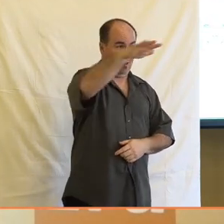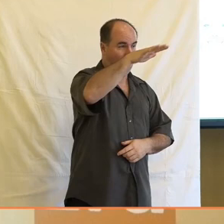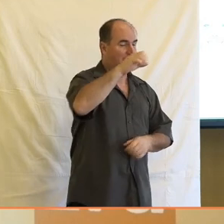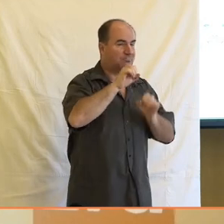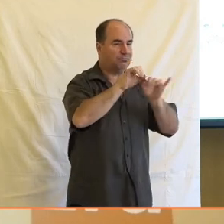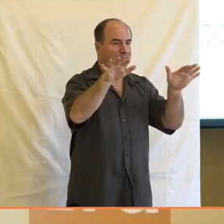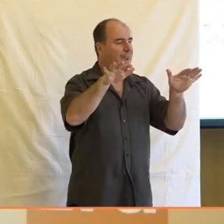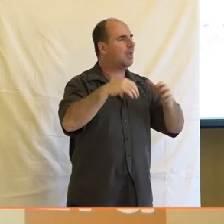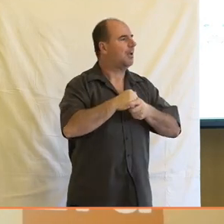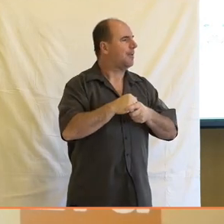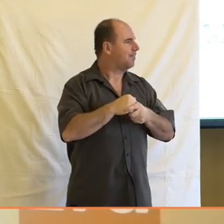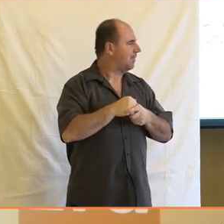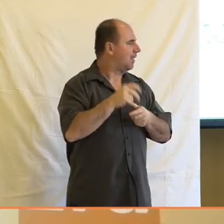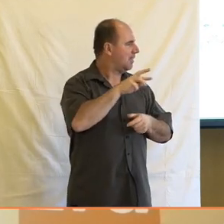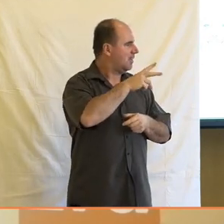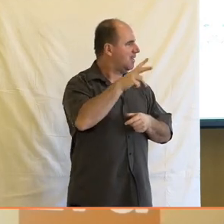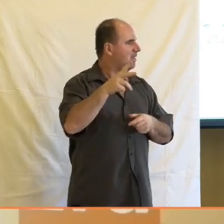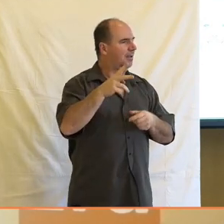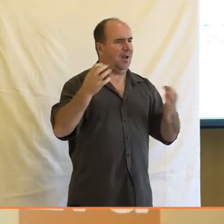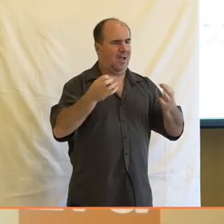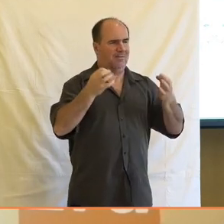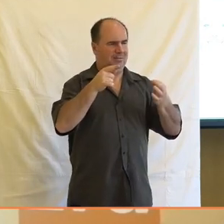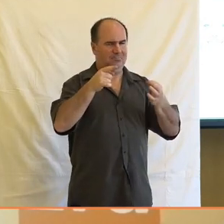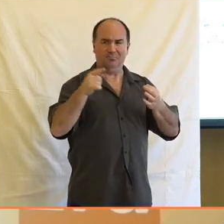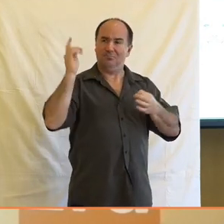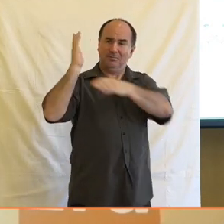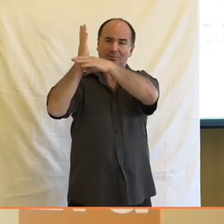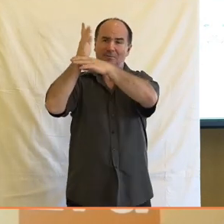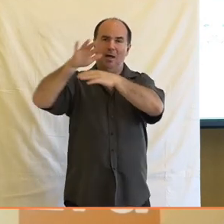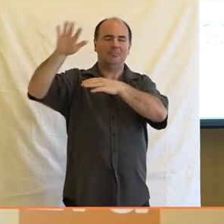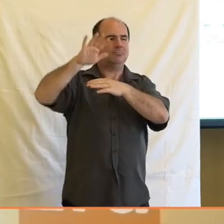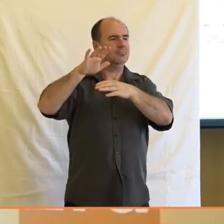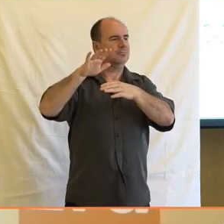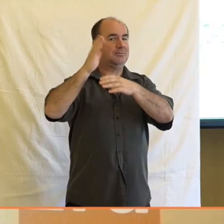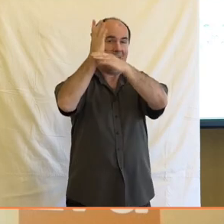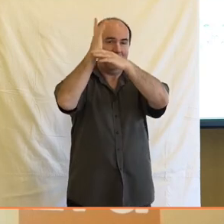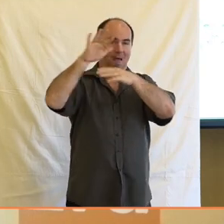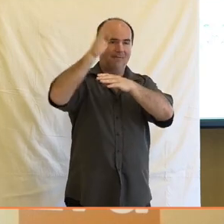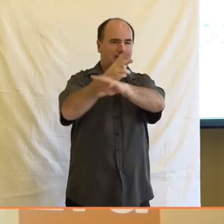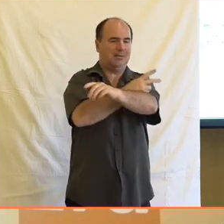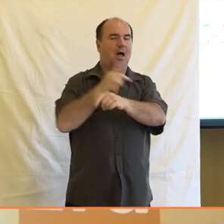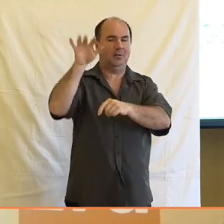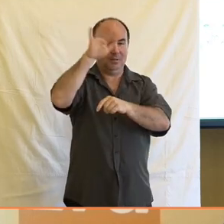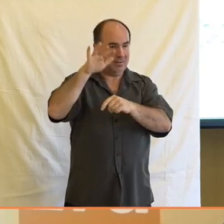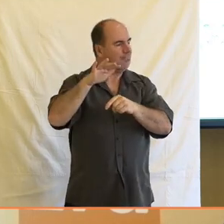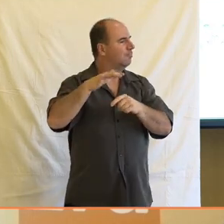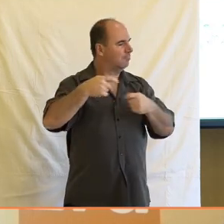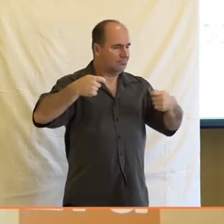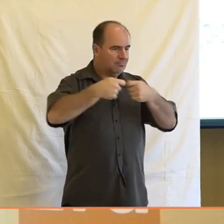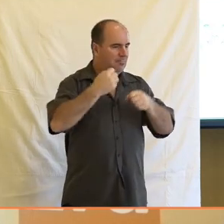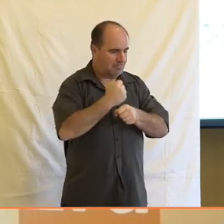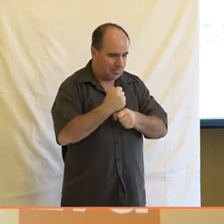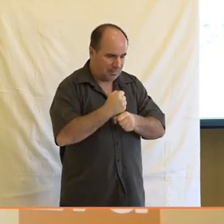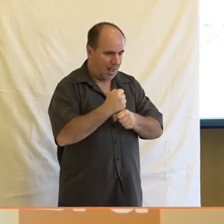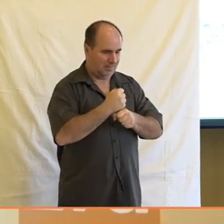komponenty, které například typicky v severských zemích tvoří poměrně významnou část vlastně práce s dětma, bavíme se zejména do